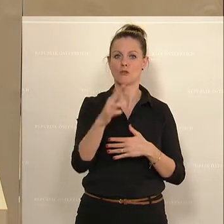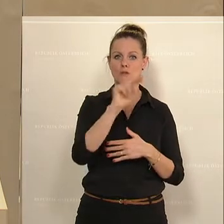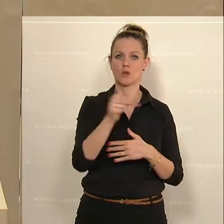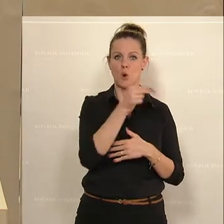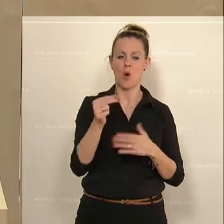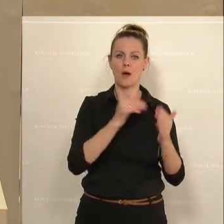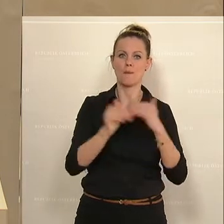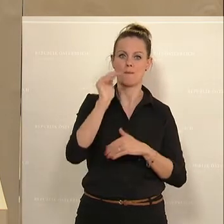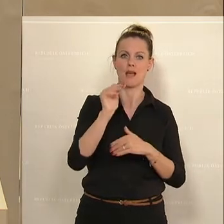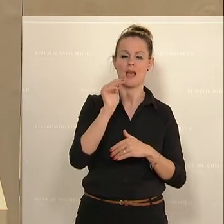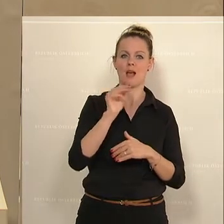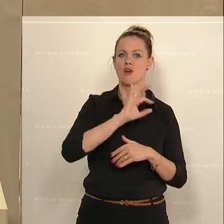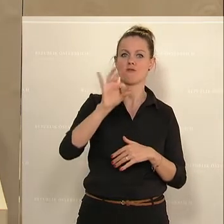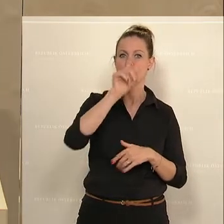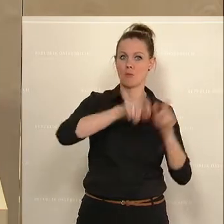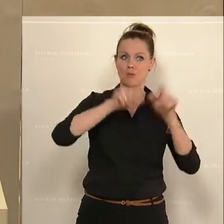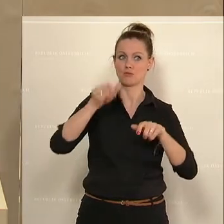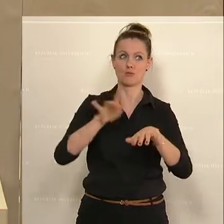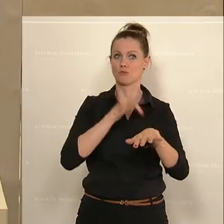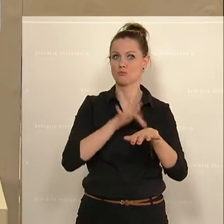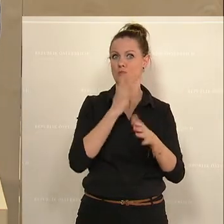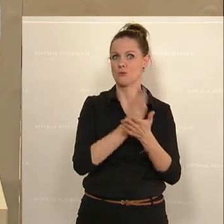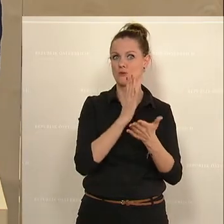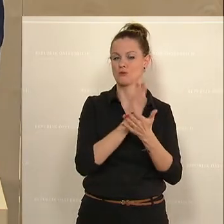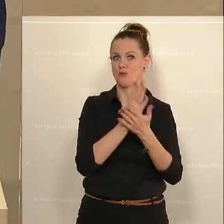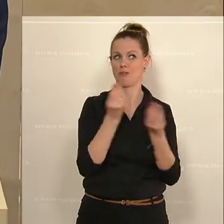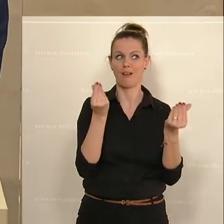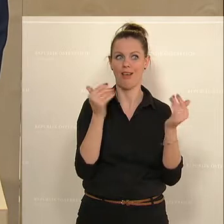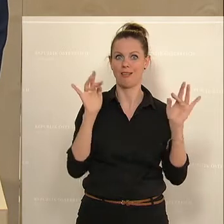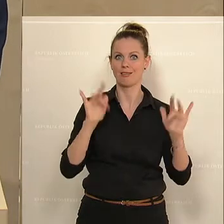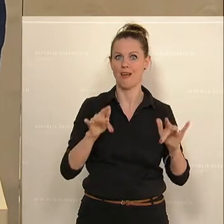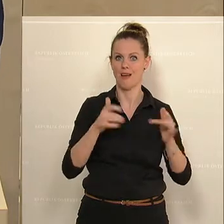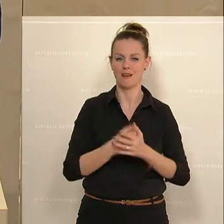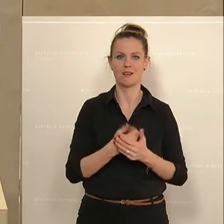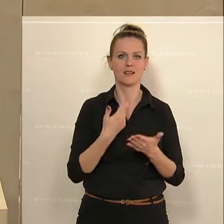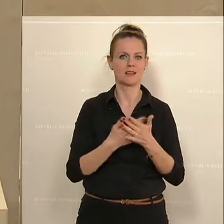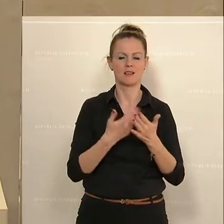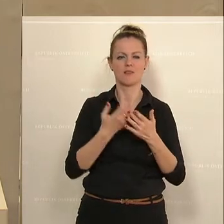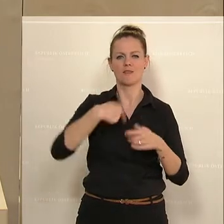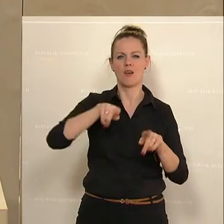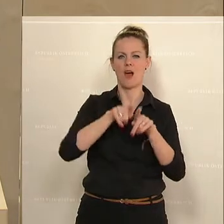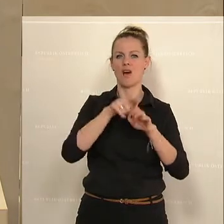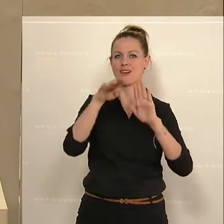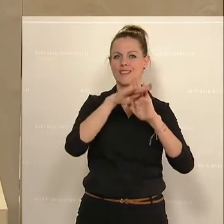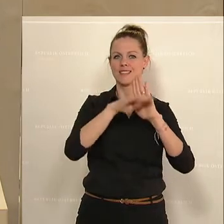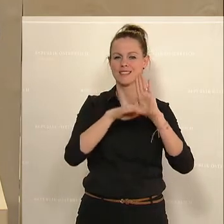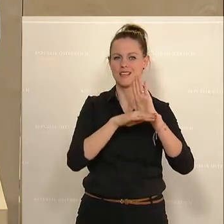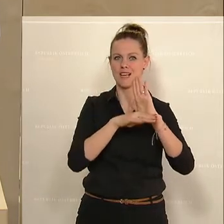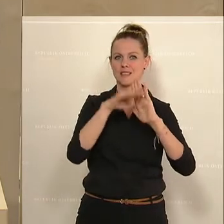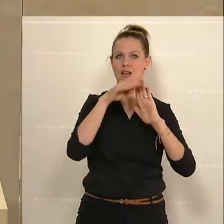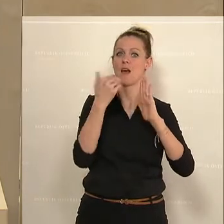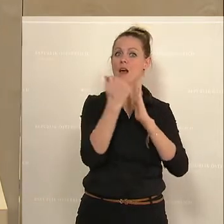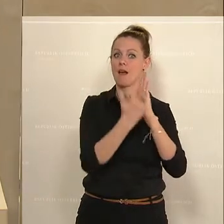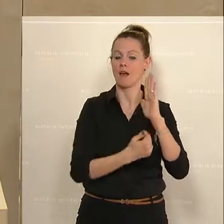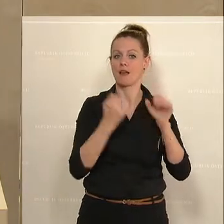für die Menschen, was spürbar jetzt schon in ihre Taschen kommt. Das heißt, wir schaffen hier auch gesetzliche Regelungen, dass